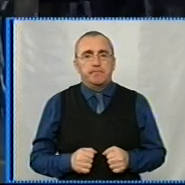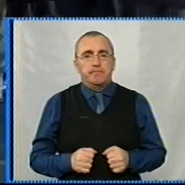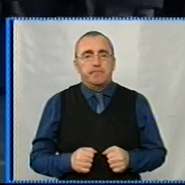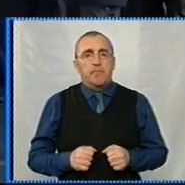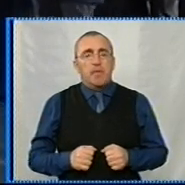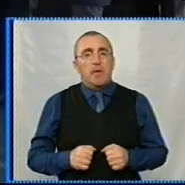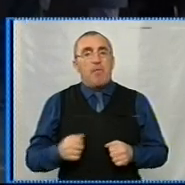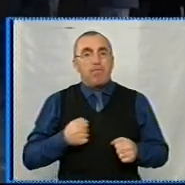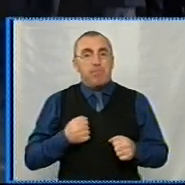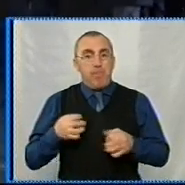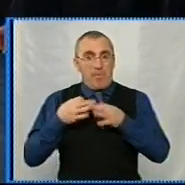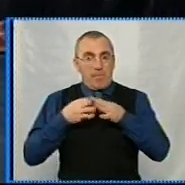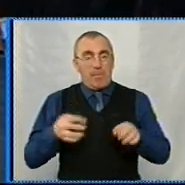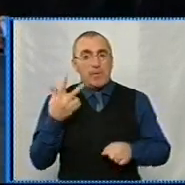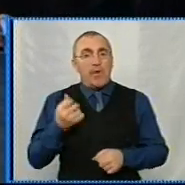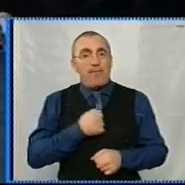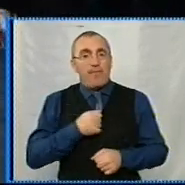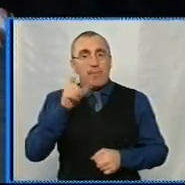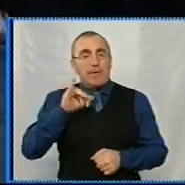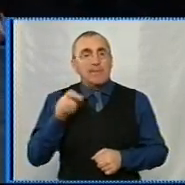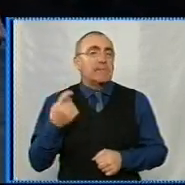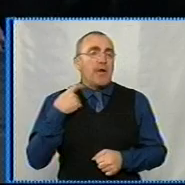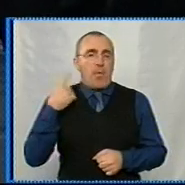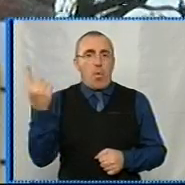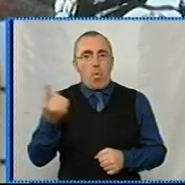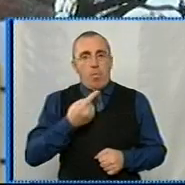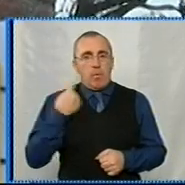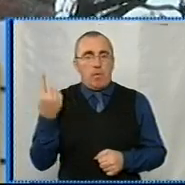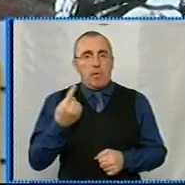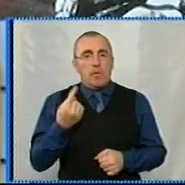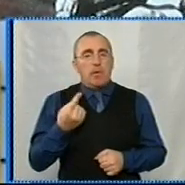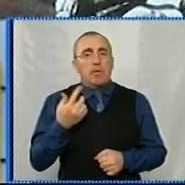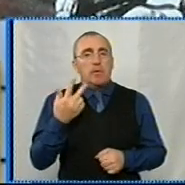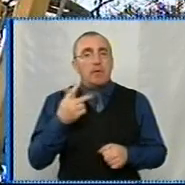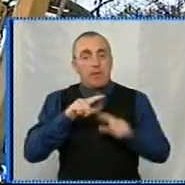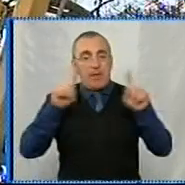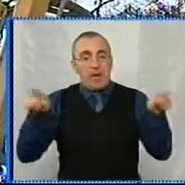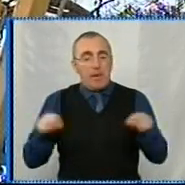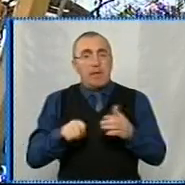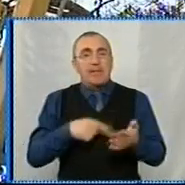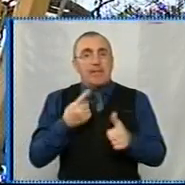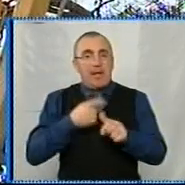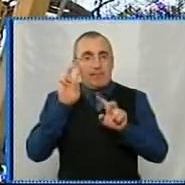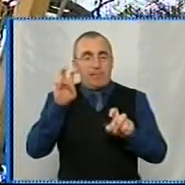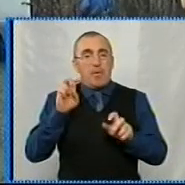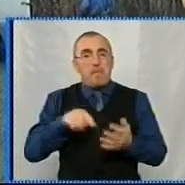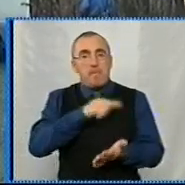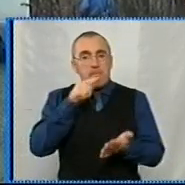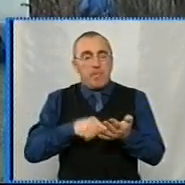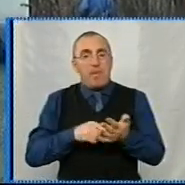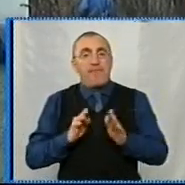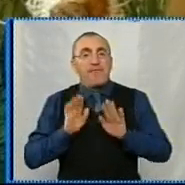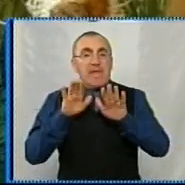Сполону бойовиків звільнили трьох військових з Кіровоградської області. Три нові таблички з назвою міста встановлені на в'їздах у